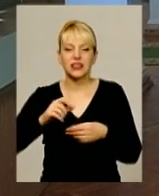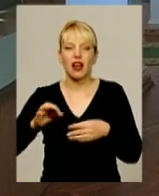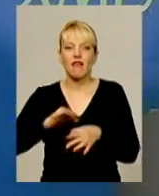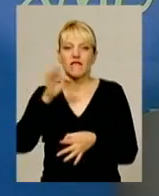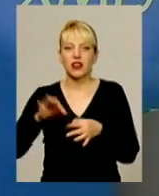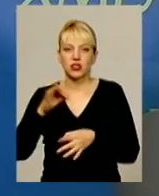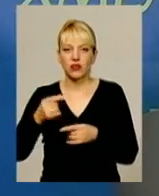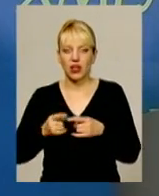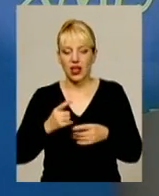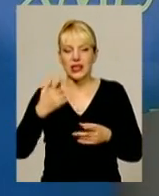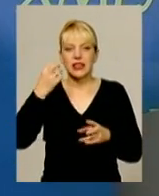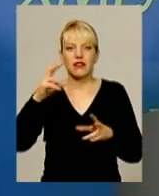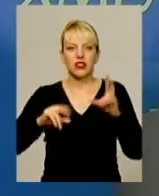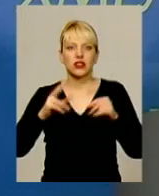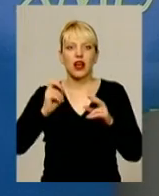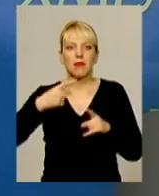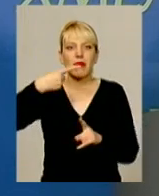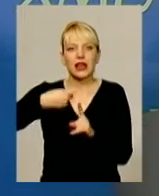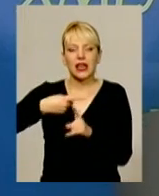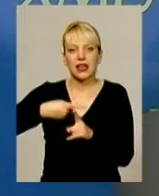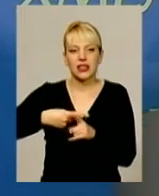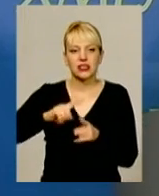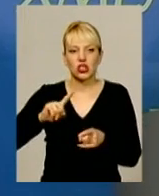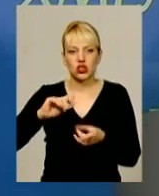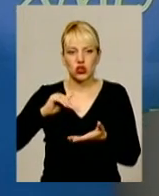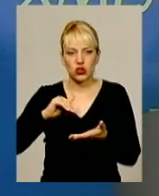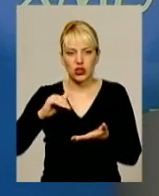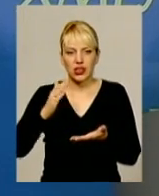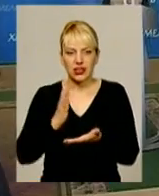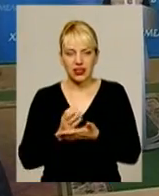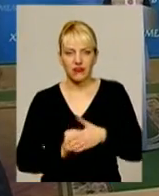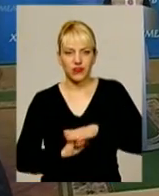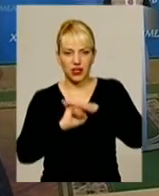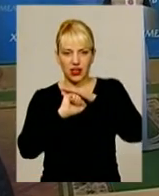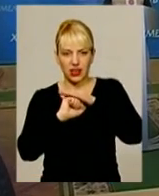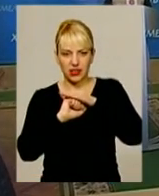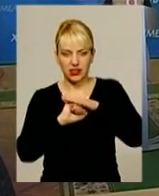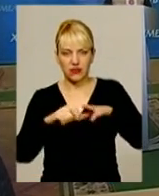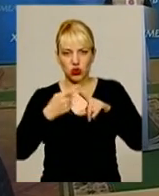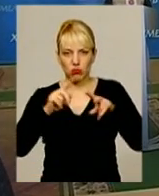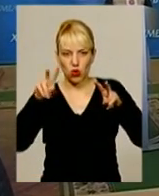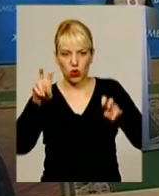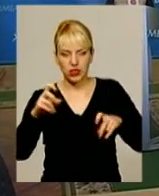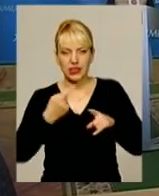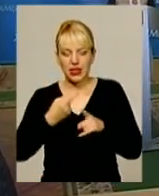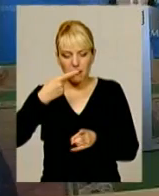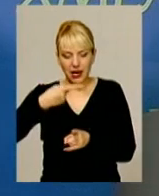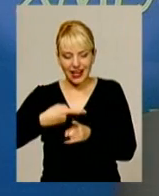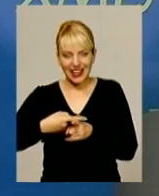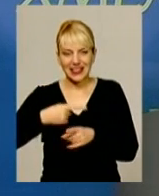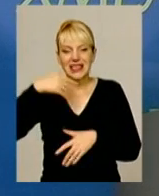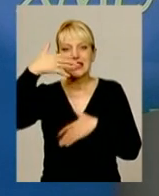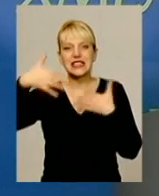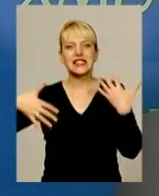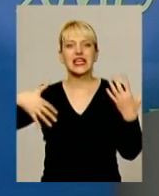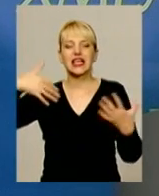зображає перехрестя, те, що в нас стоїть, закладено в самому слогані «Перехрестя стихій та історій». Він